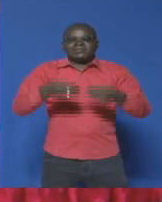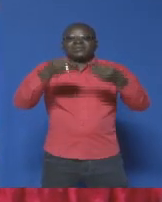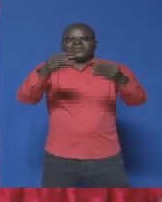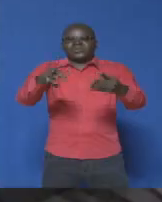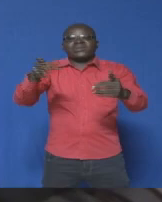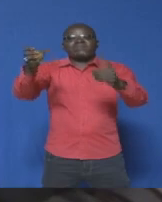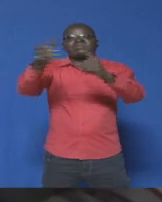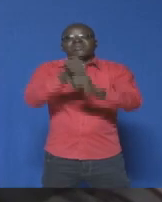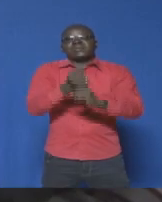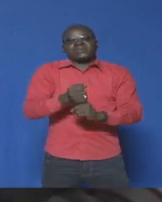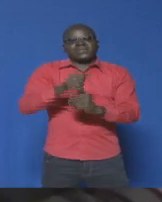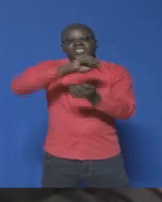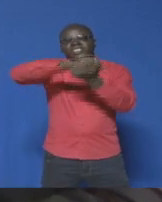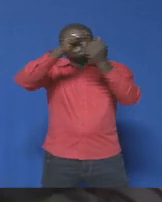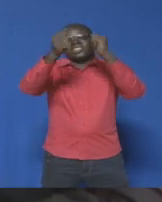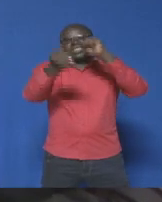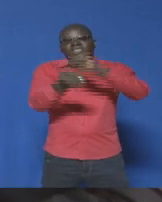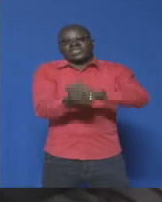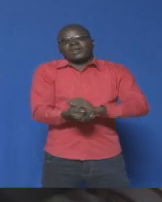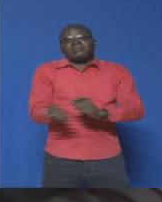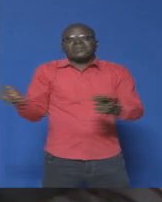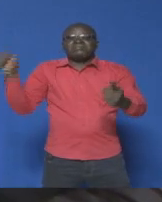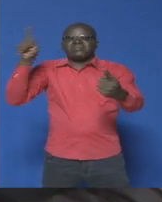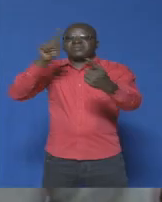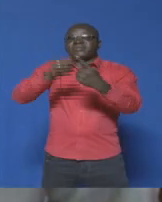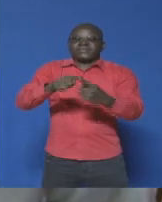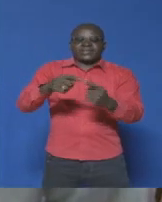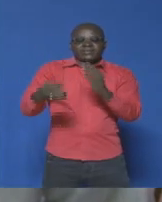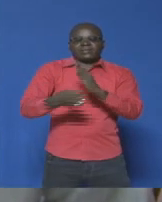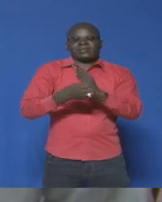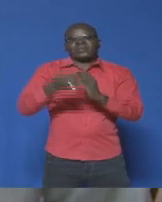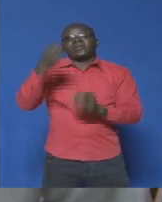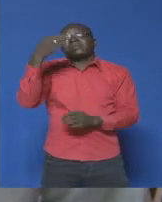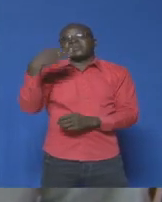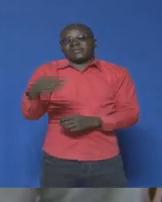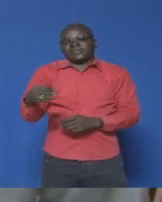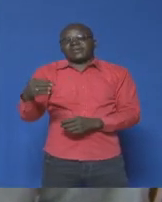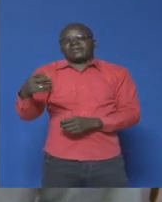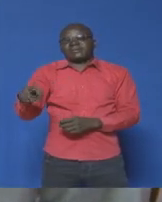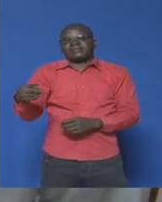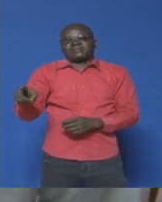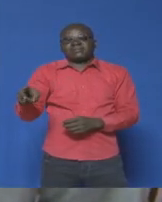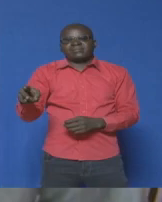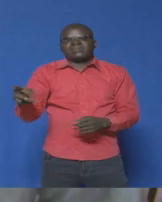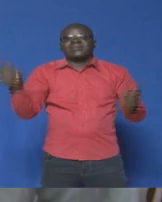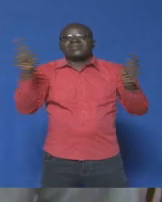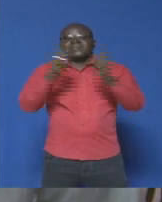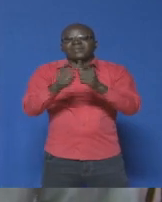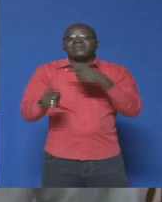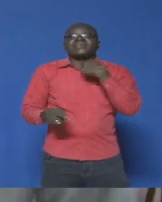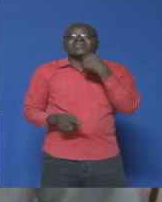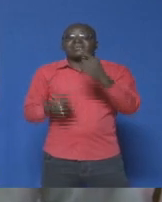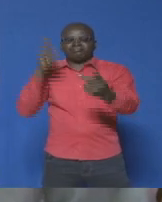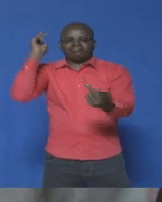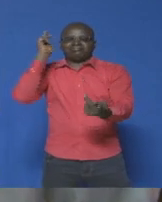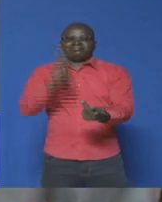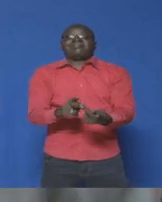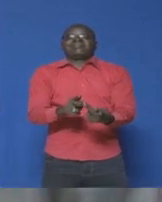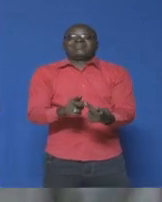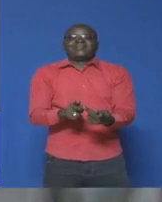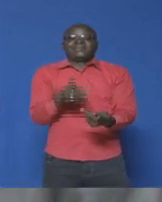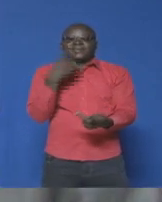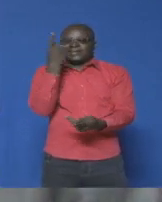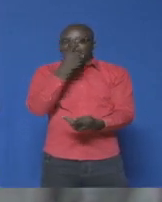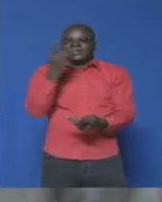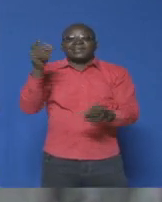la transition vers une économie verte. Ce dialogue-là vient confirmer les ambitions